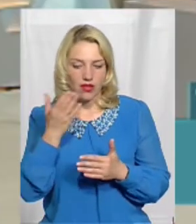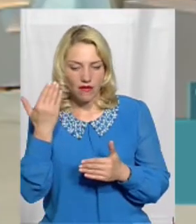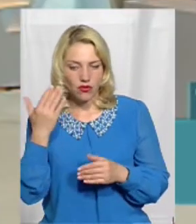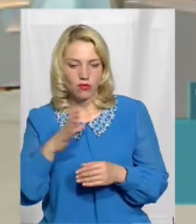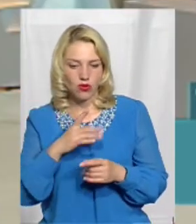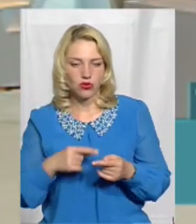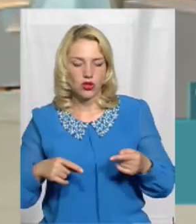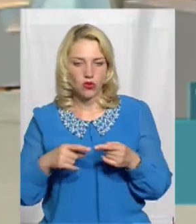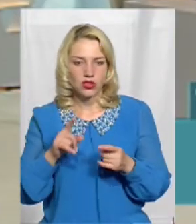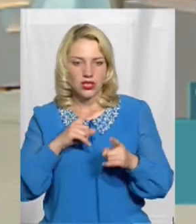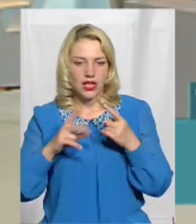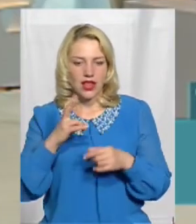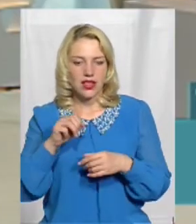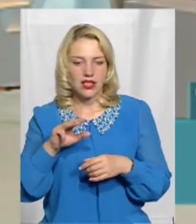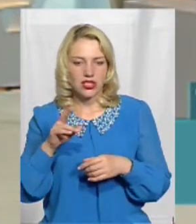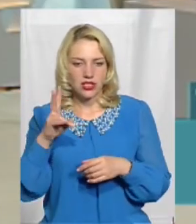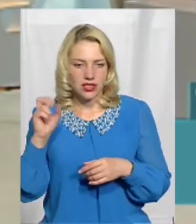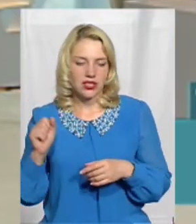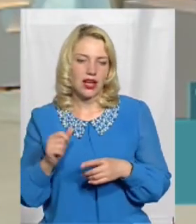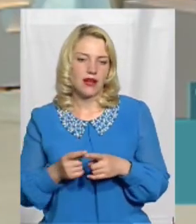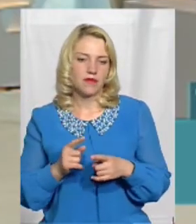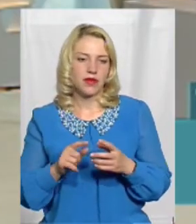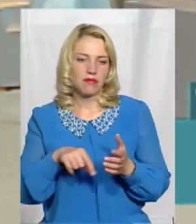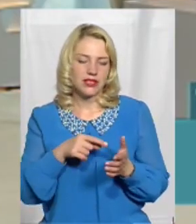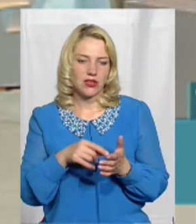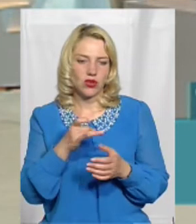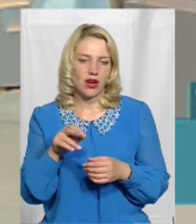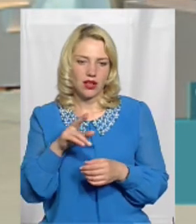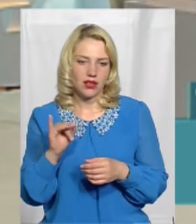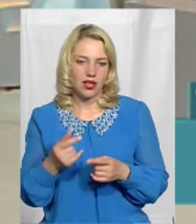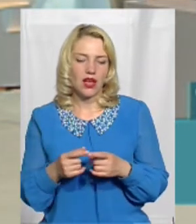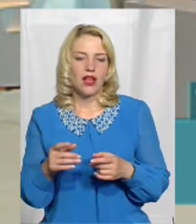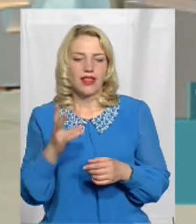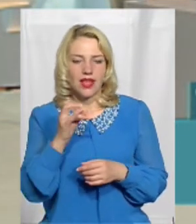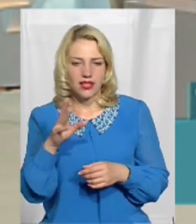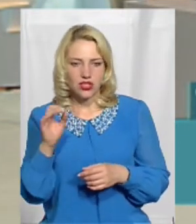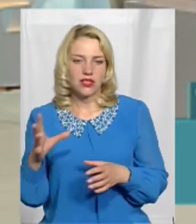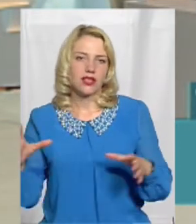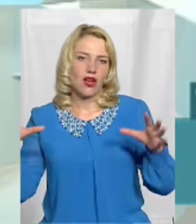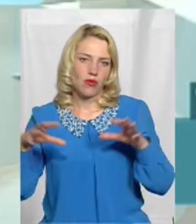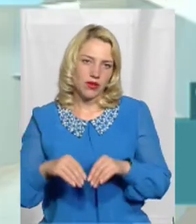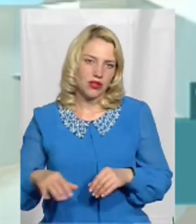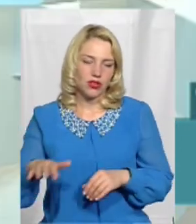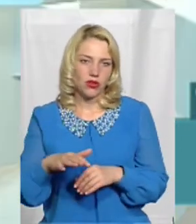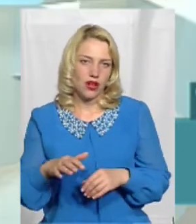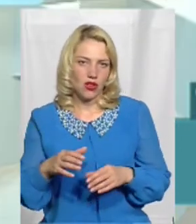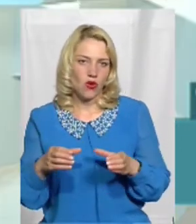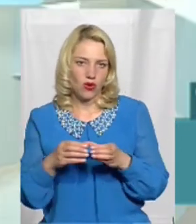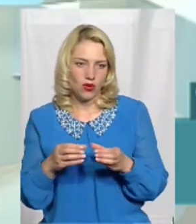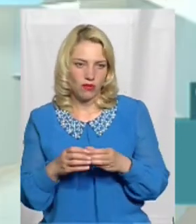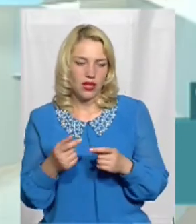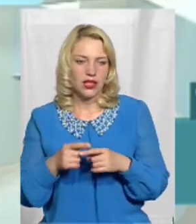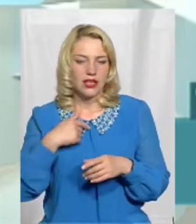Натішинської міської ради Щодо утворення Натішинської міської об'єднаної територіальної громади Ми знаємо